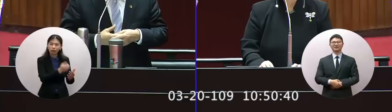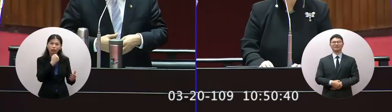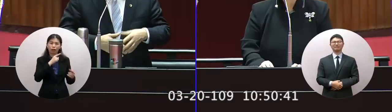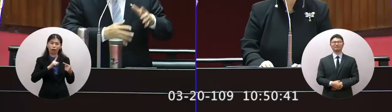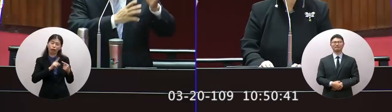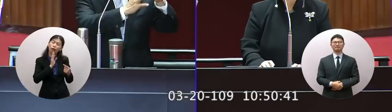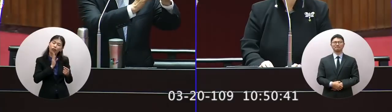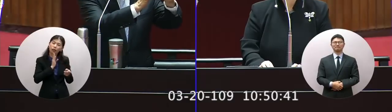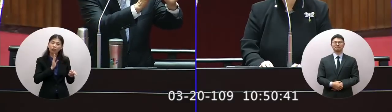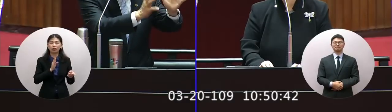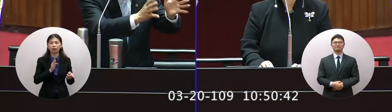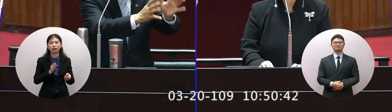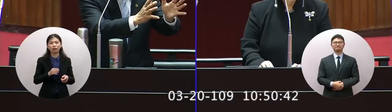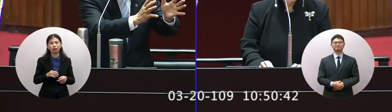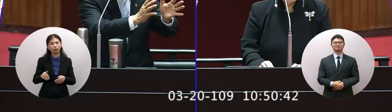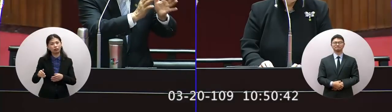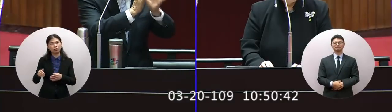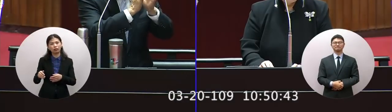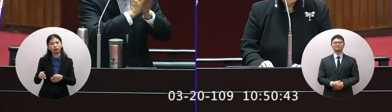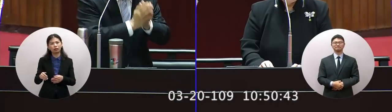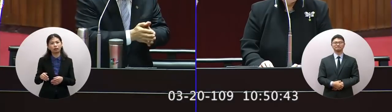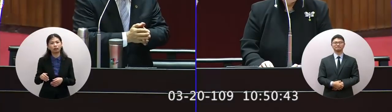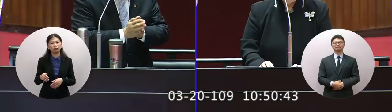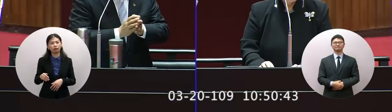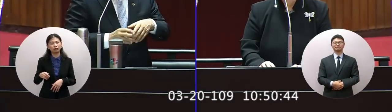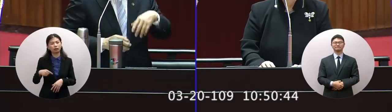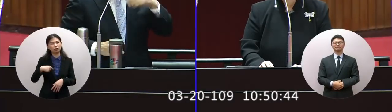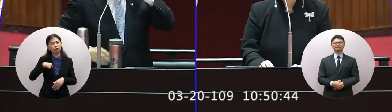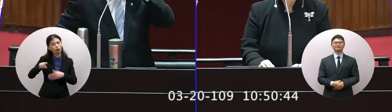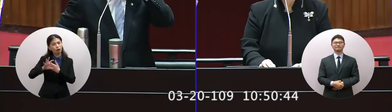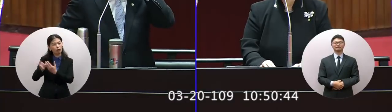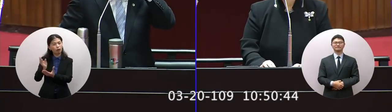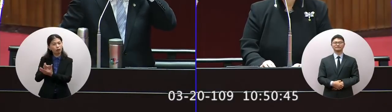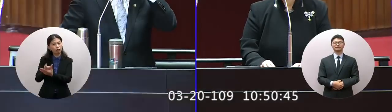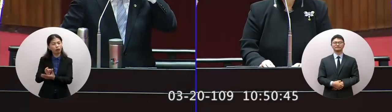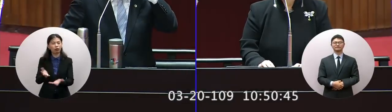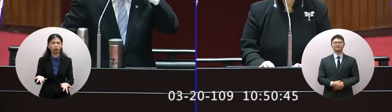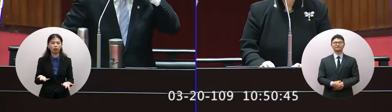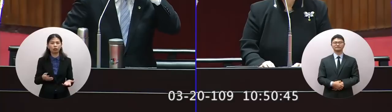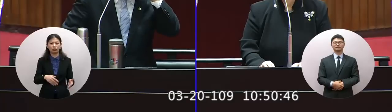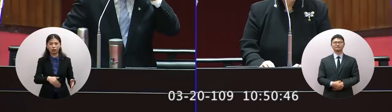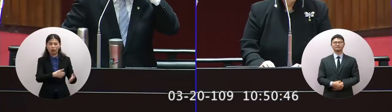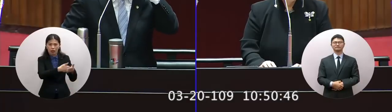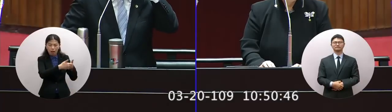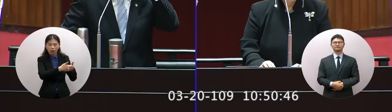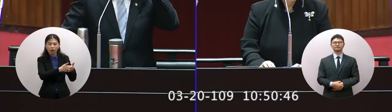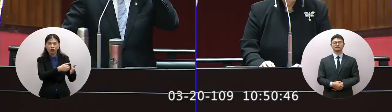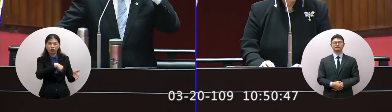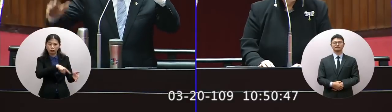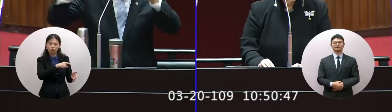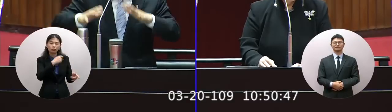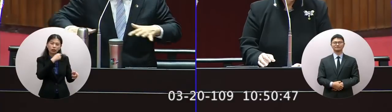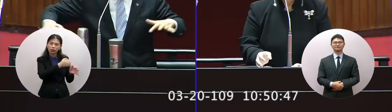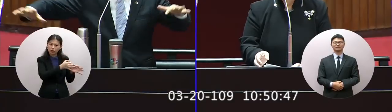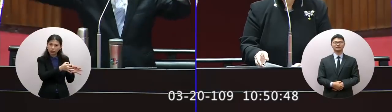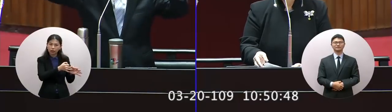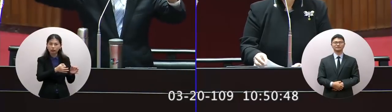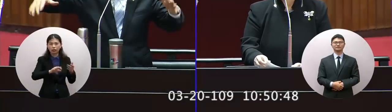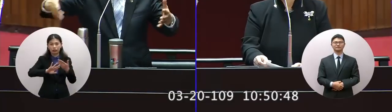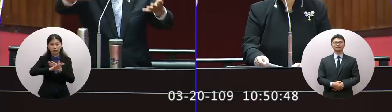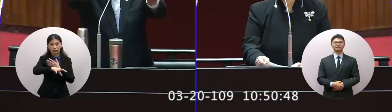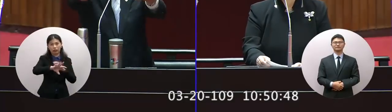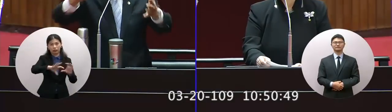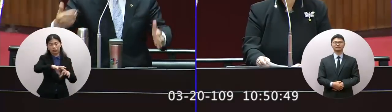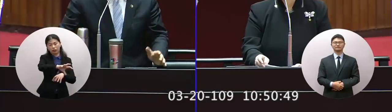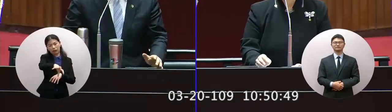人嘛有些中國台商去中國島主我們都說是他是大陸的台商對啦除了在